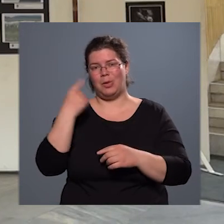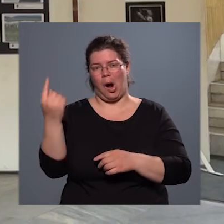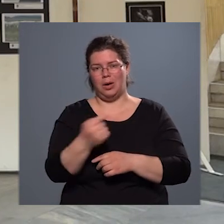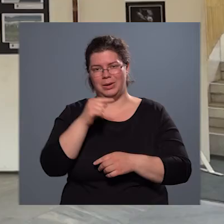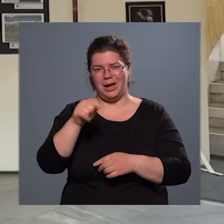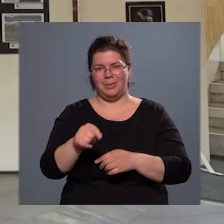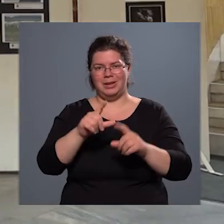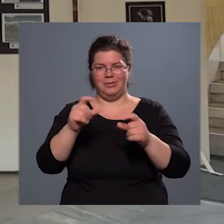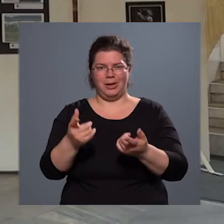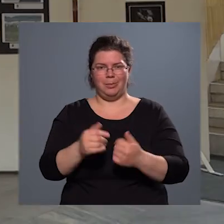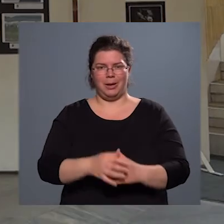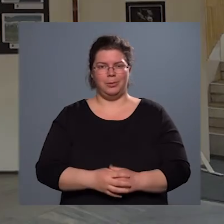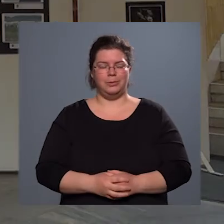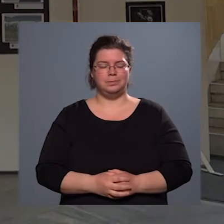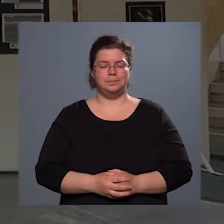képekből.